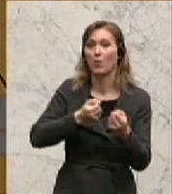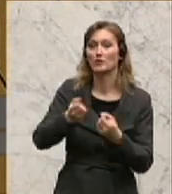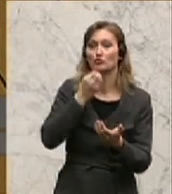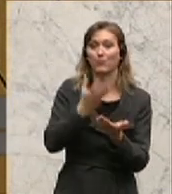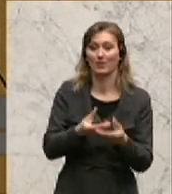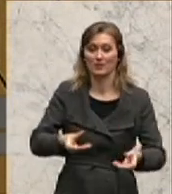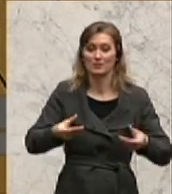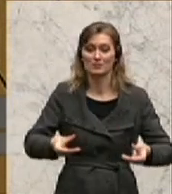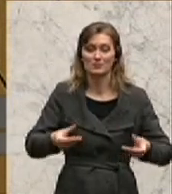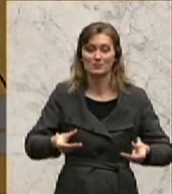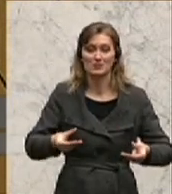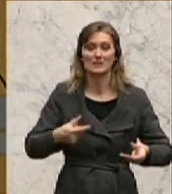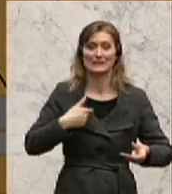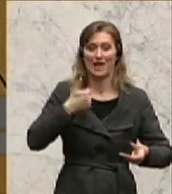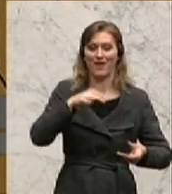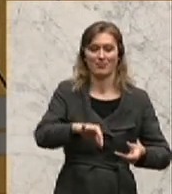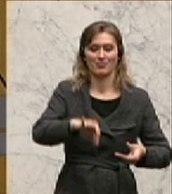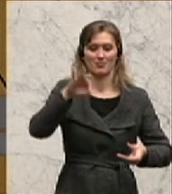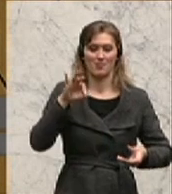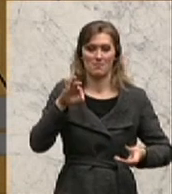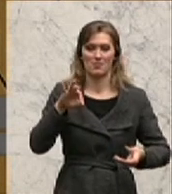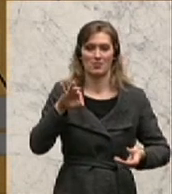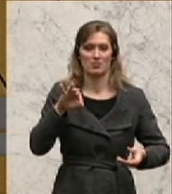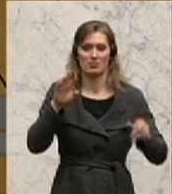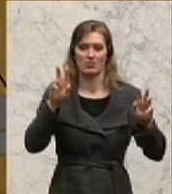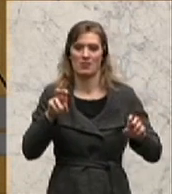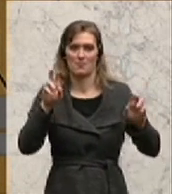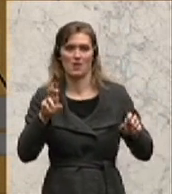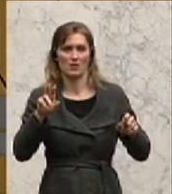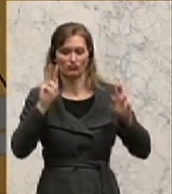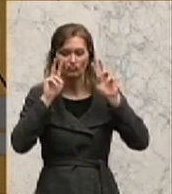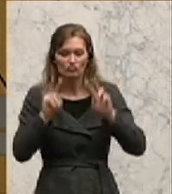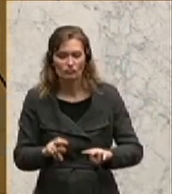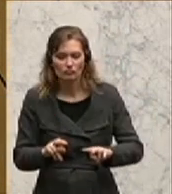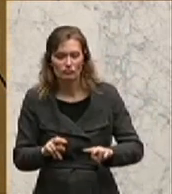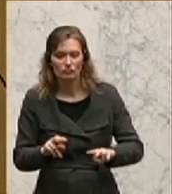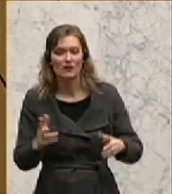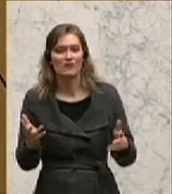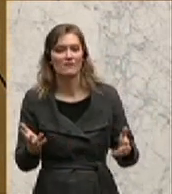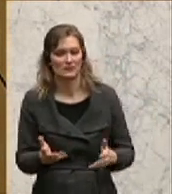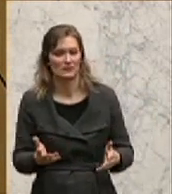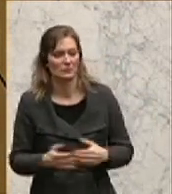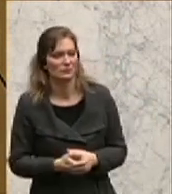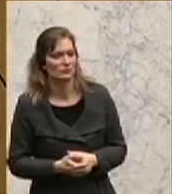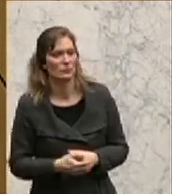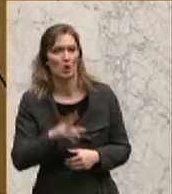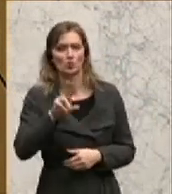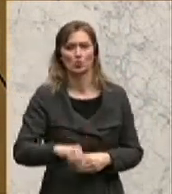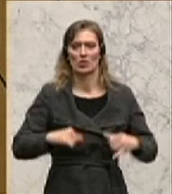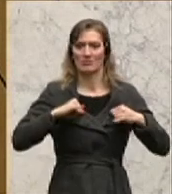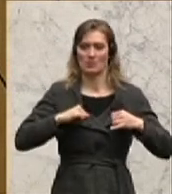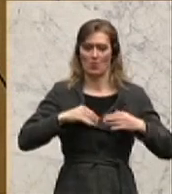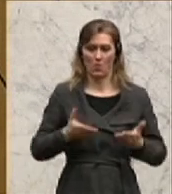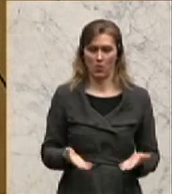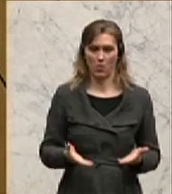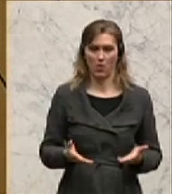einem Kapitel mein Augenmerk schenke, das Südtirol gewidmet ist als